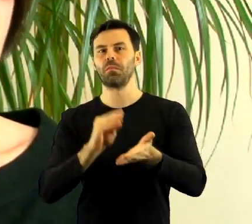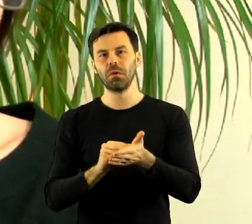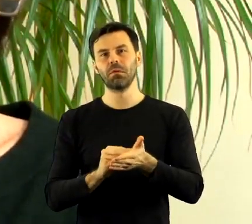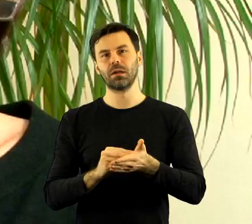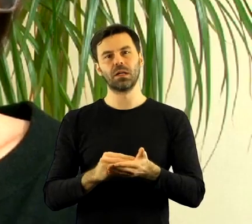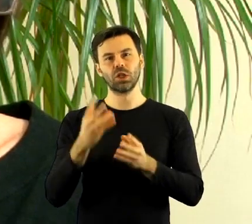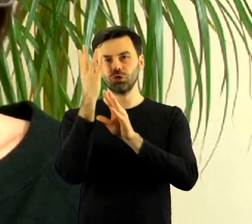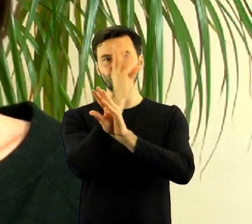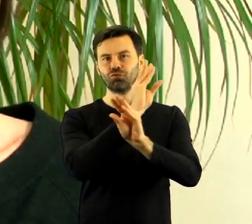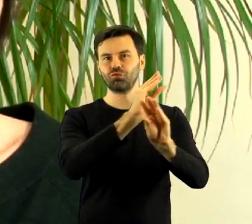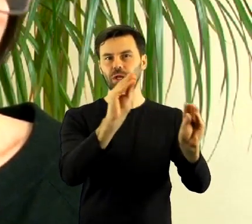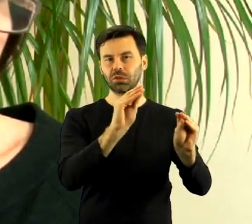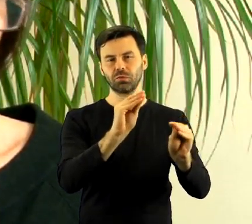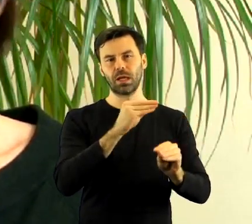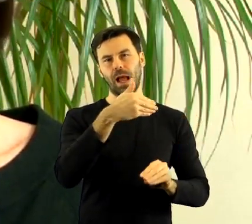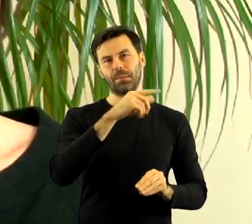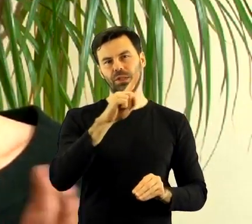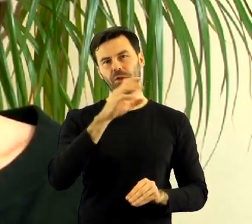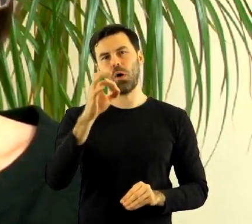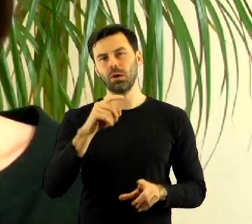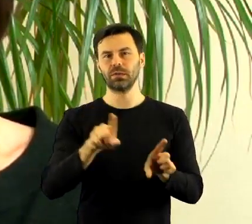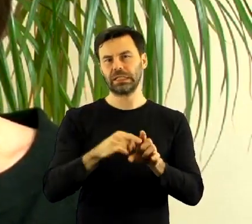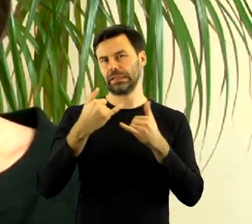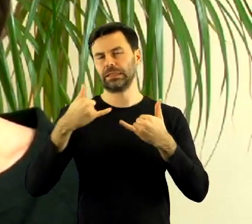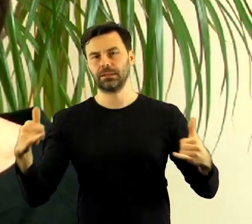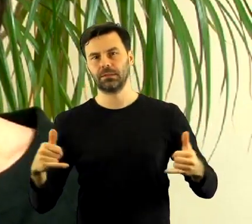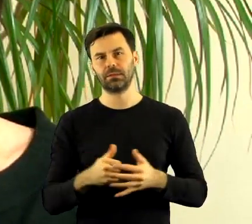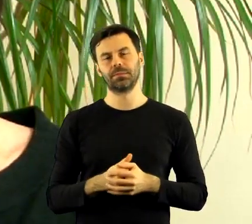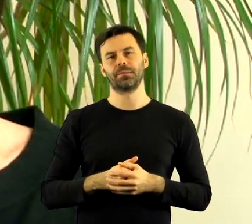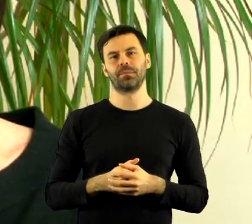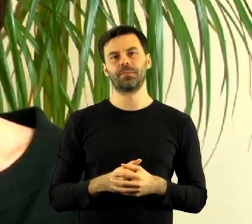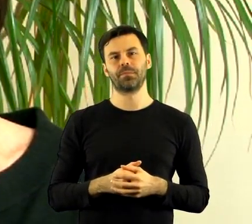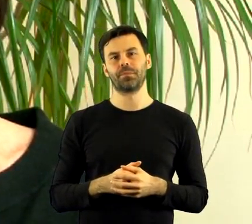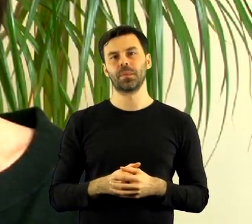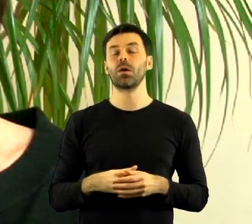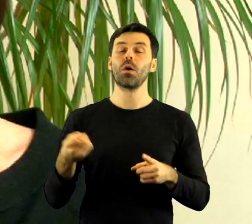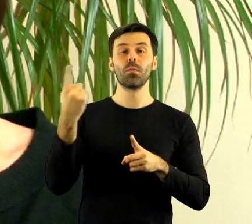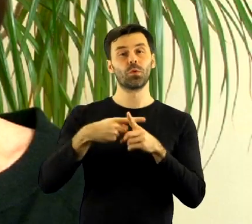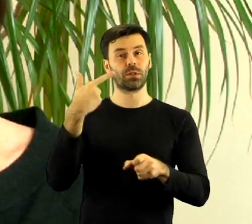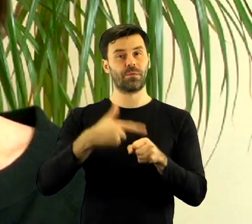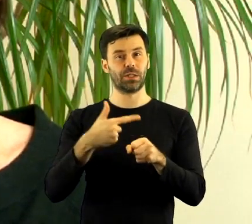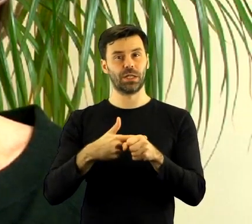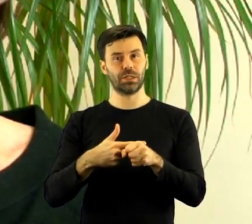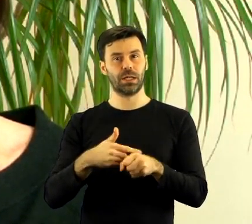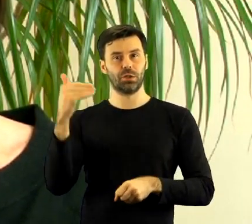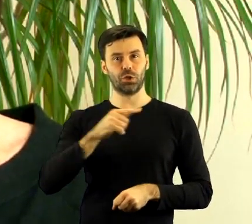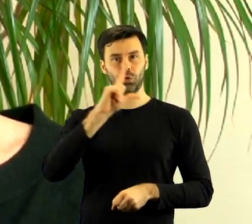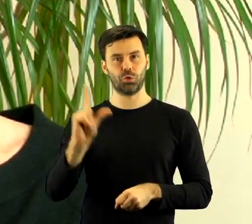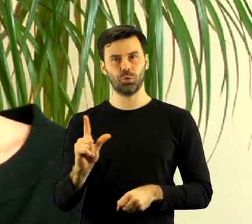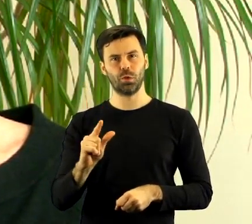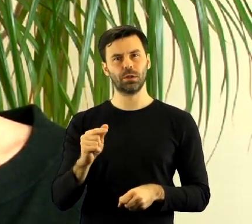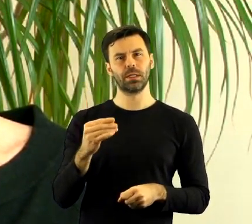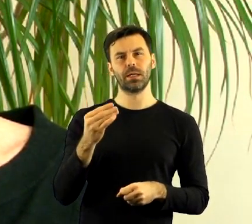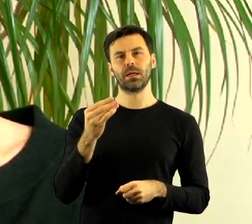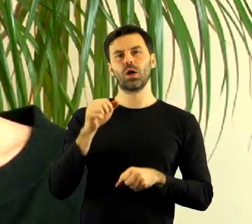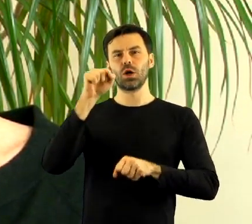naruszania dobrego imienia kogokolwiek, czyli tak jakby chciano nam dać nauczkę, plus 20 tysięcy zwrot kosztów sądowych i